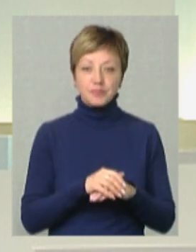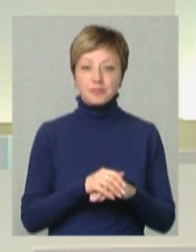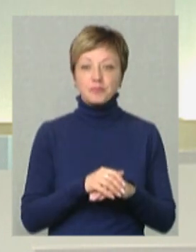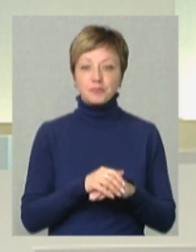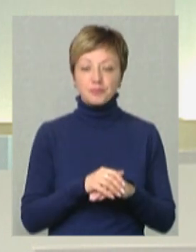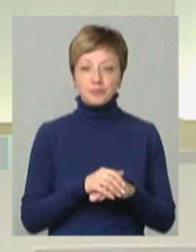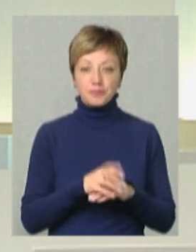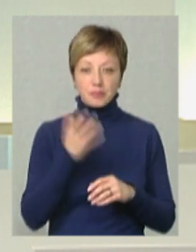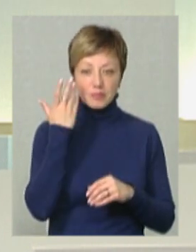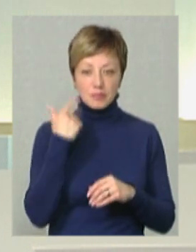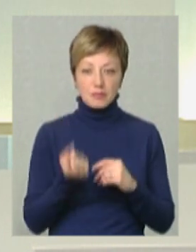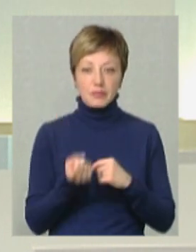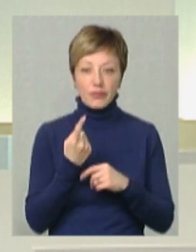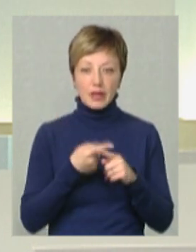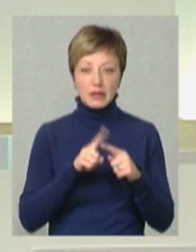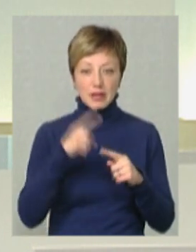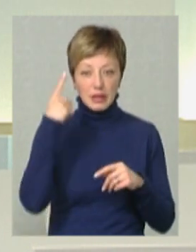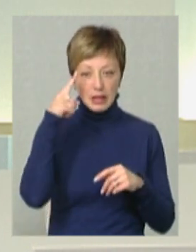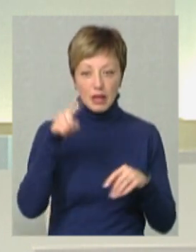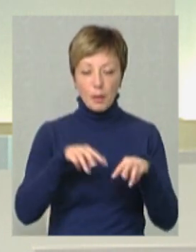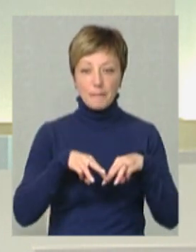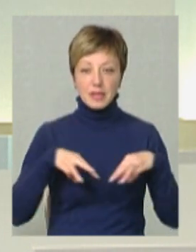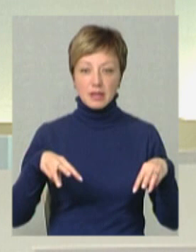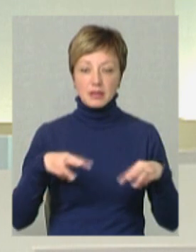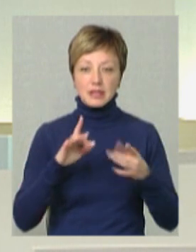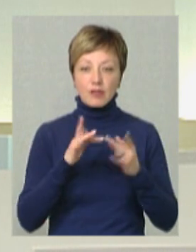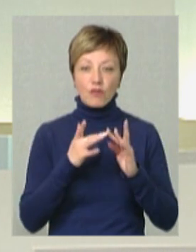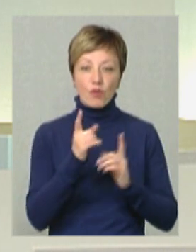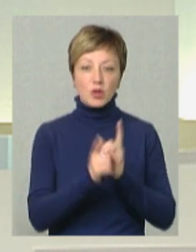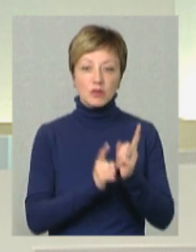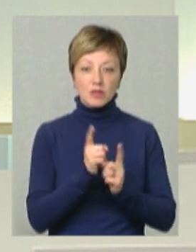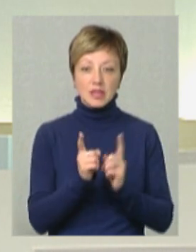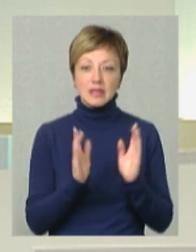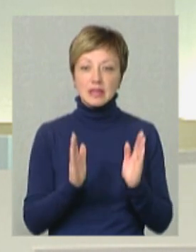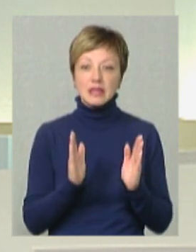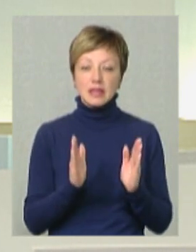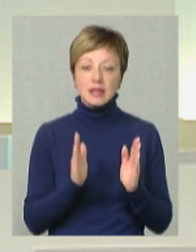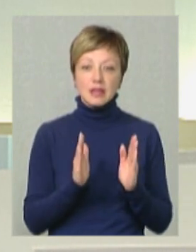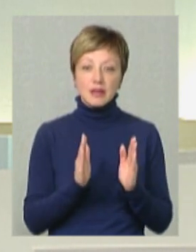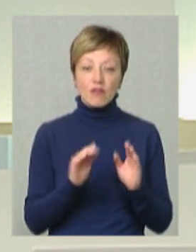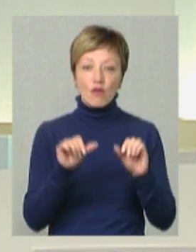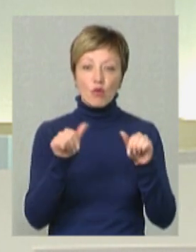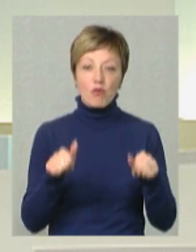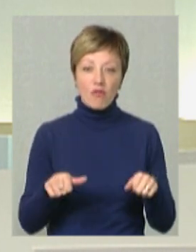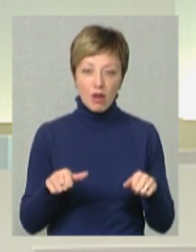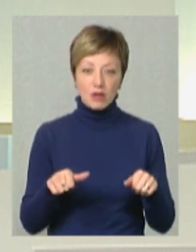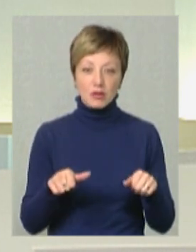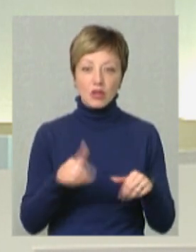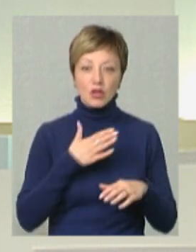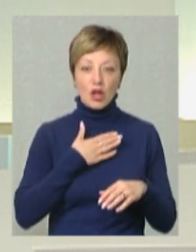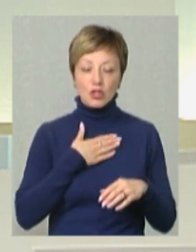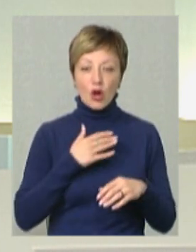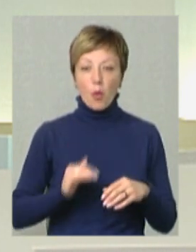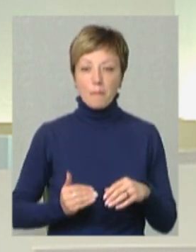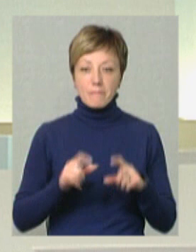от коли виникла ця ідея і Міністерство цифрової трансформації ще тільки формувалося, наша